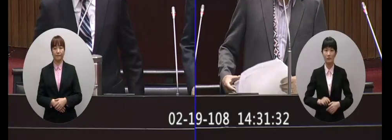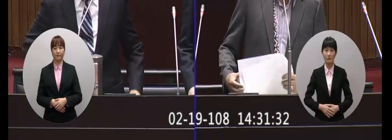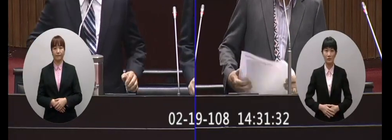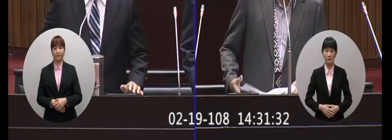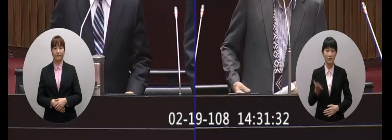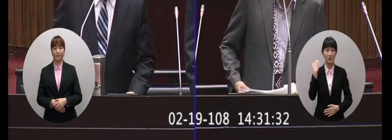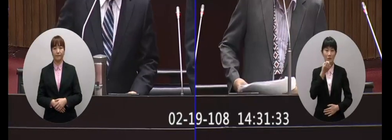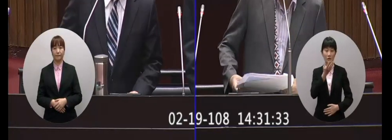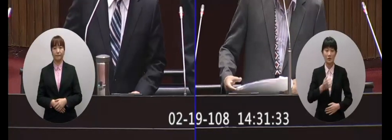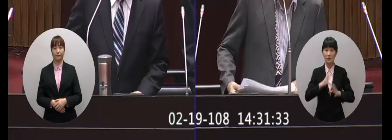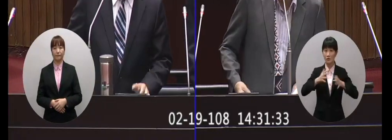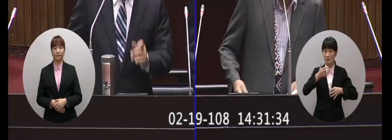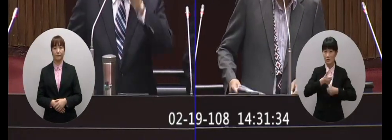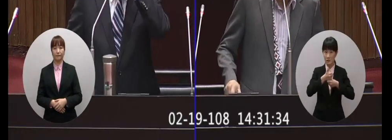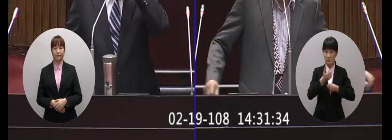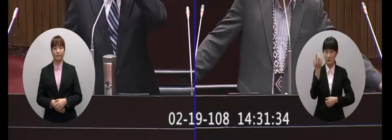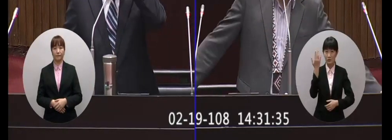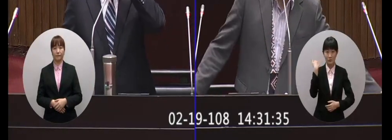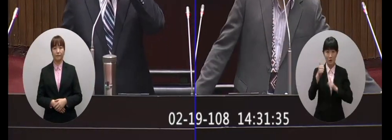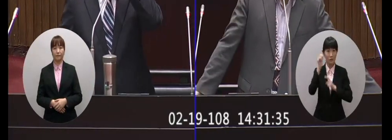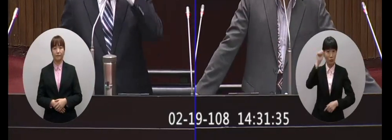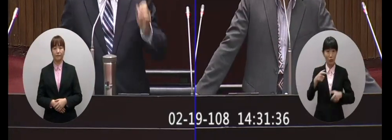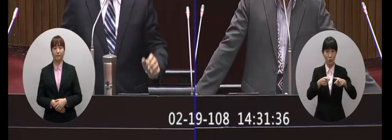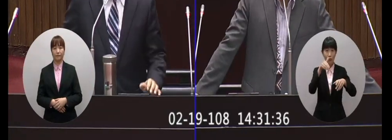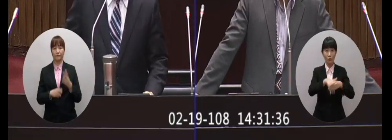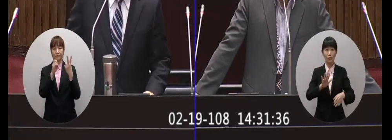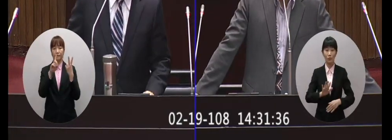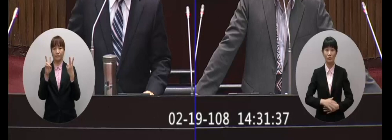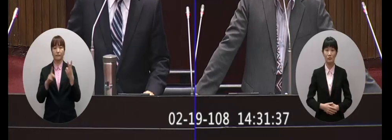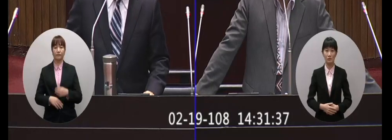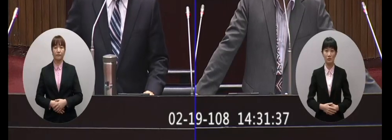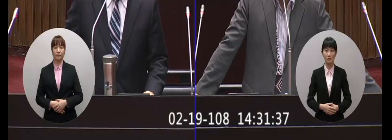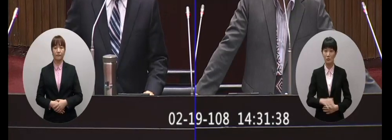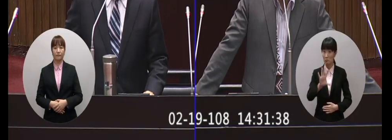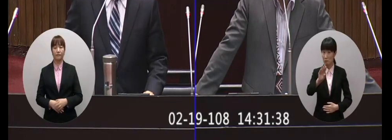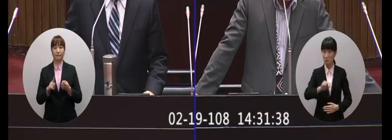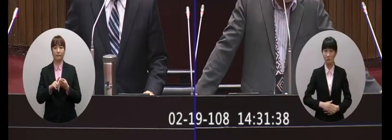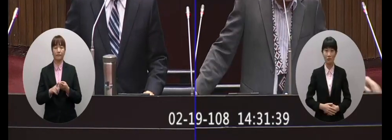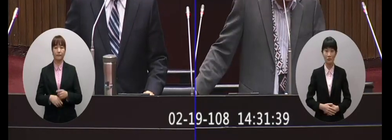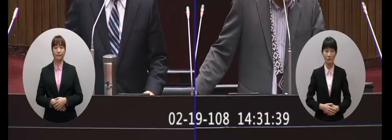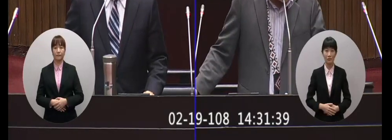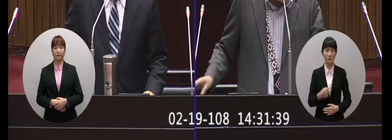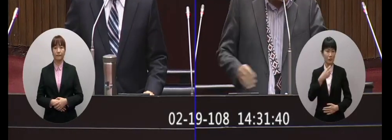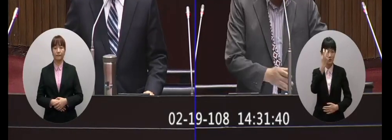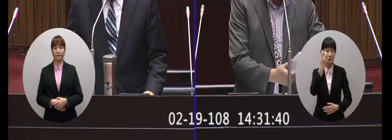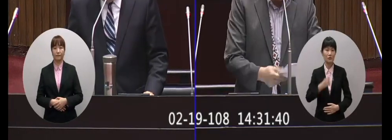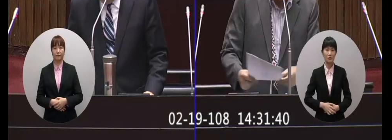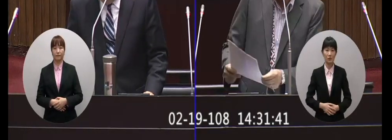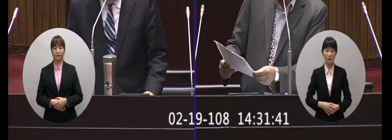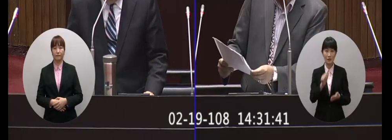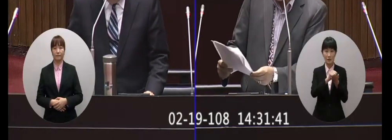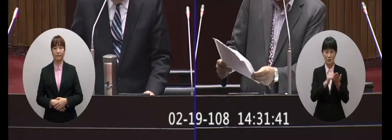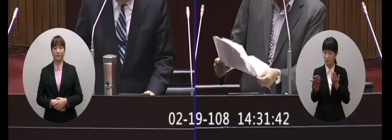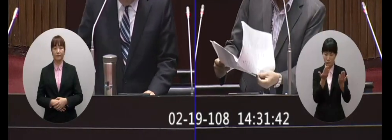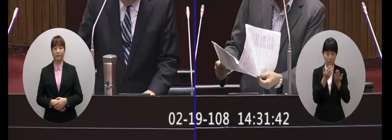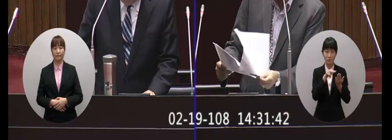你有講說馬英九他自己同意公投嗎2012有嗎對但是我翻查了很多紀錄